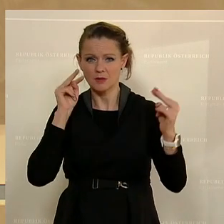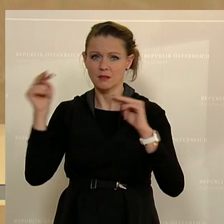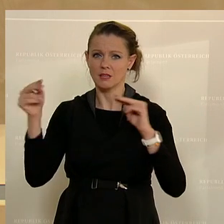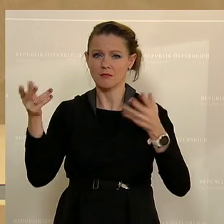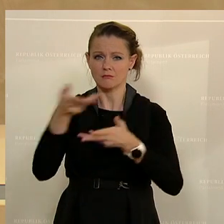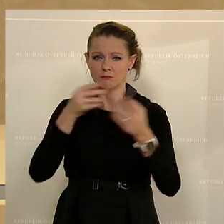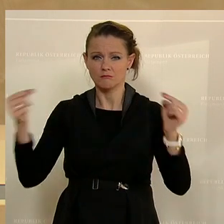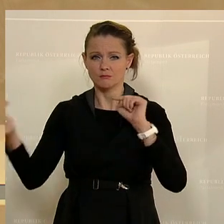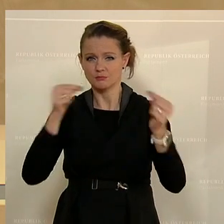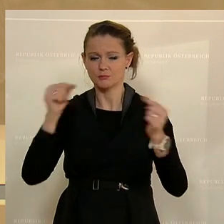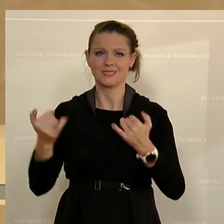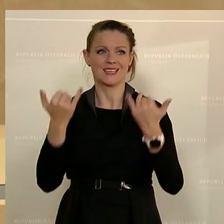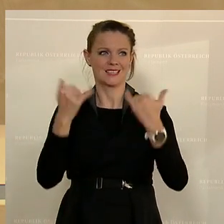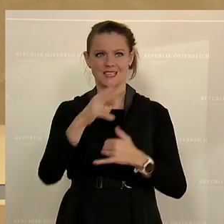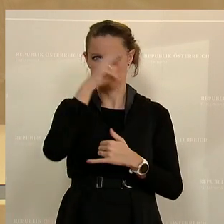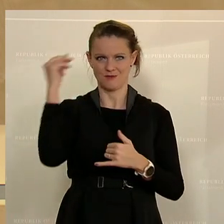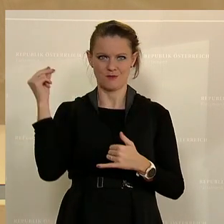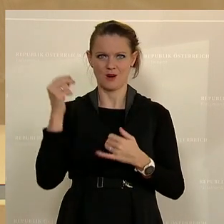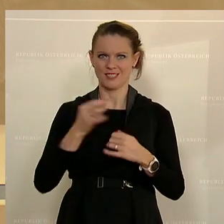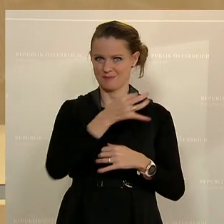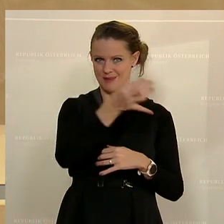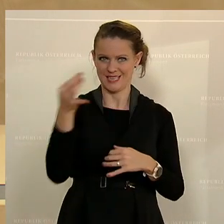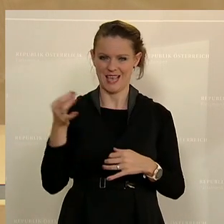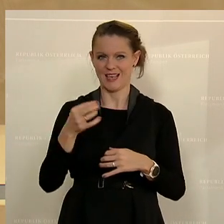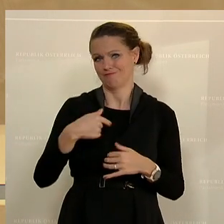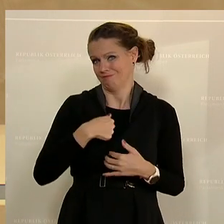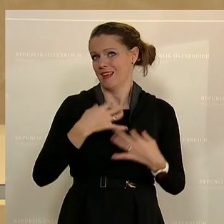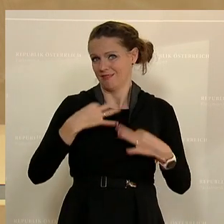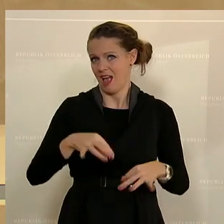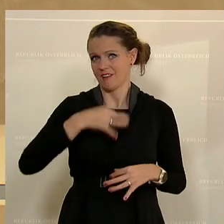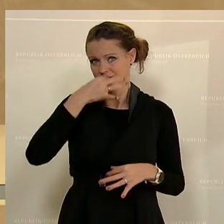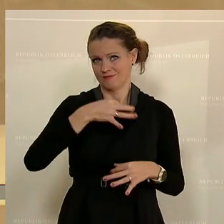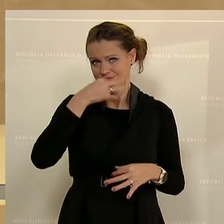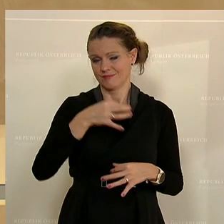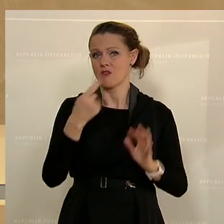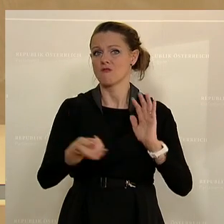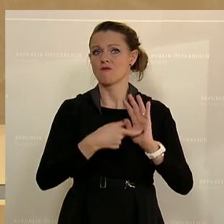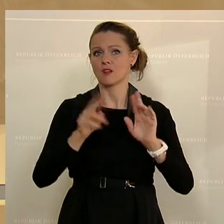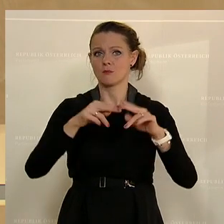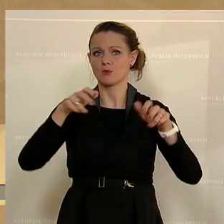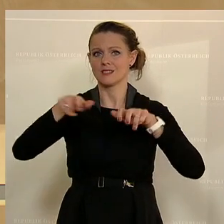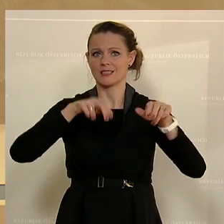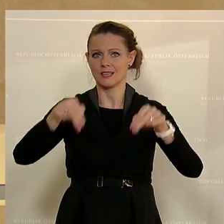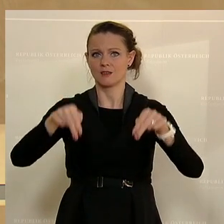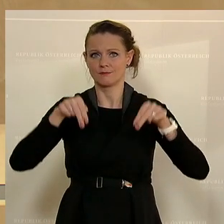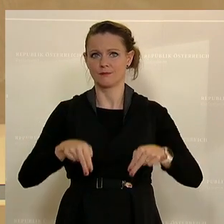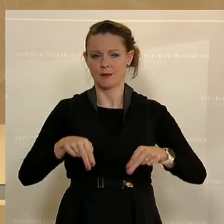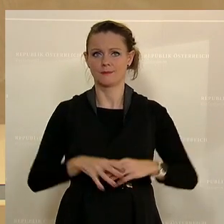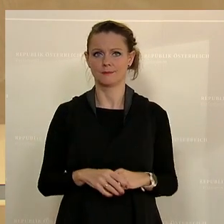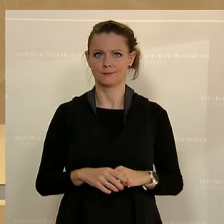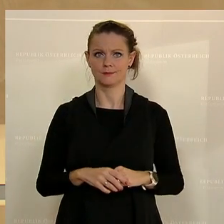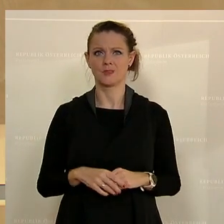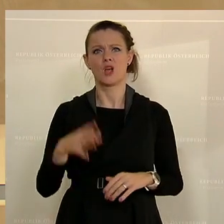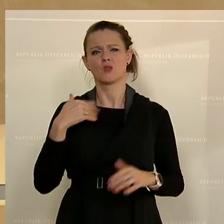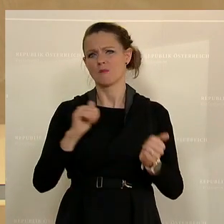Und dieses Volksbegehren, zu dem ich hier sprechen darf, hat die Forderung nach dem Rücktritt der Bundesregierung. Ich denke, ich kann es einmal vorweg